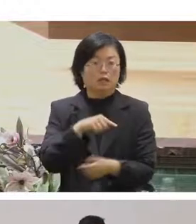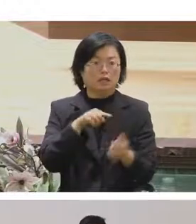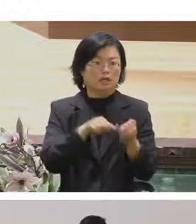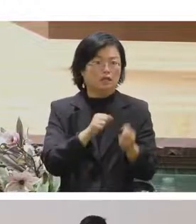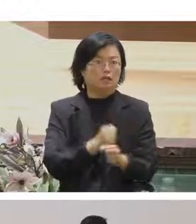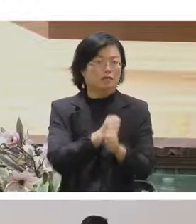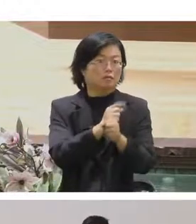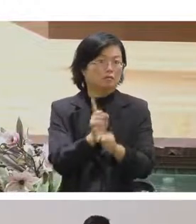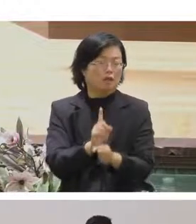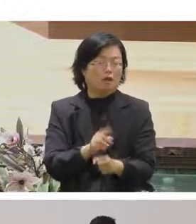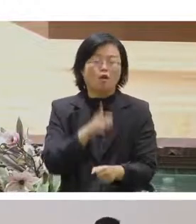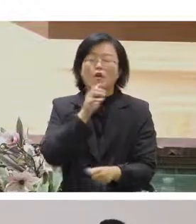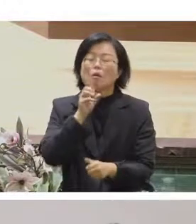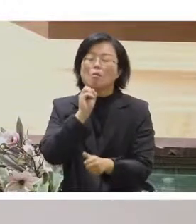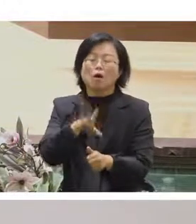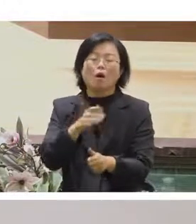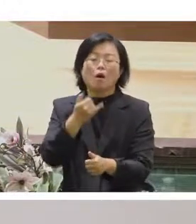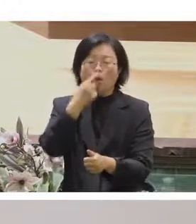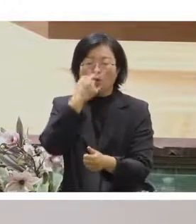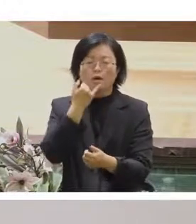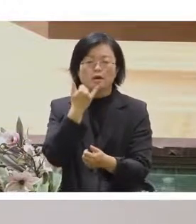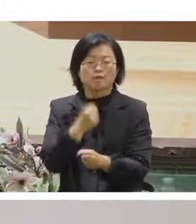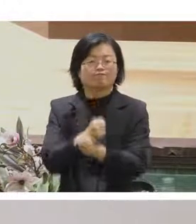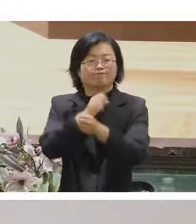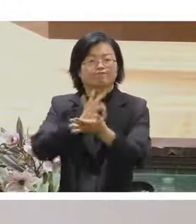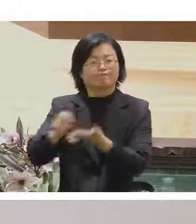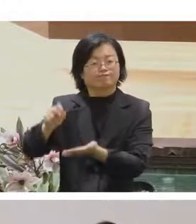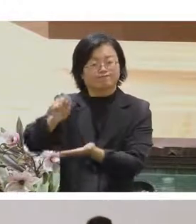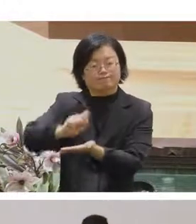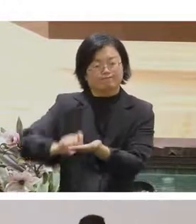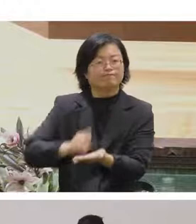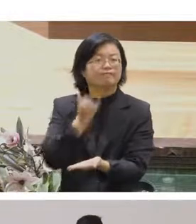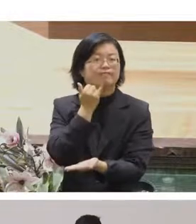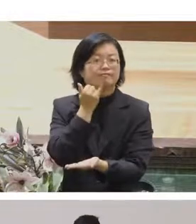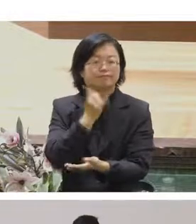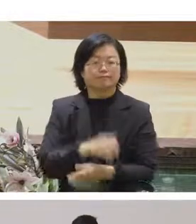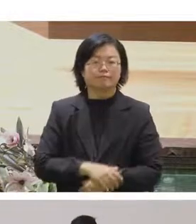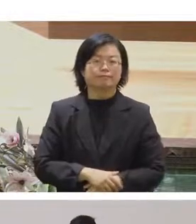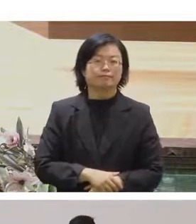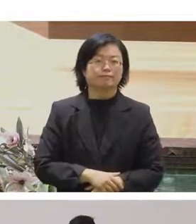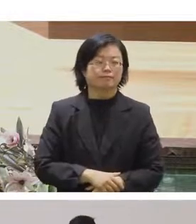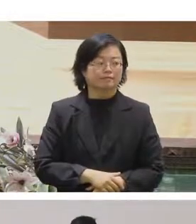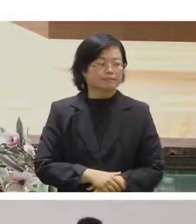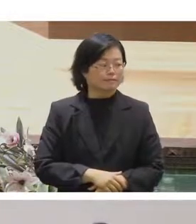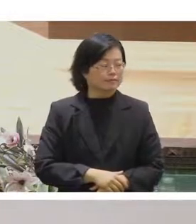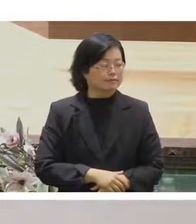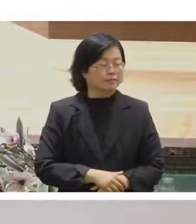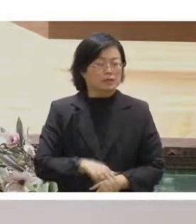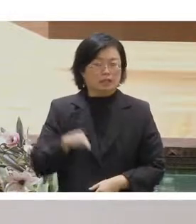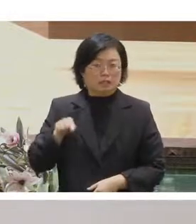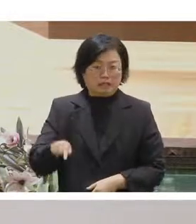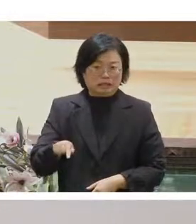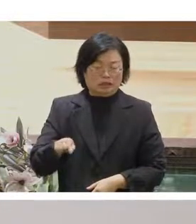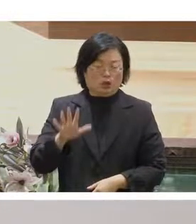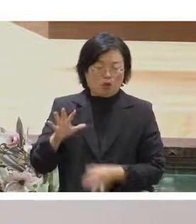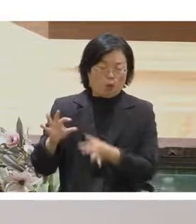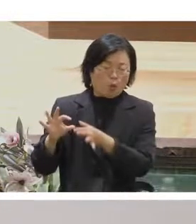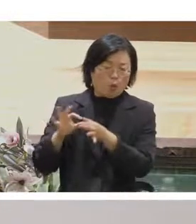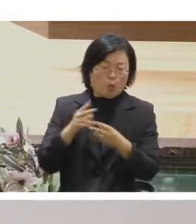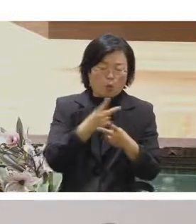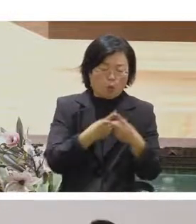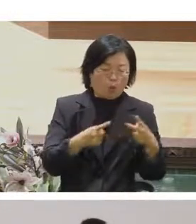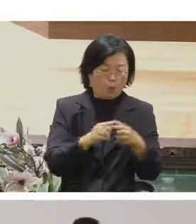是直接用這個筆試試看然後這個才會真的連結到客戶然後所以